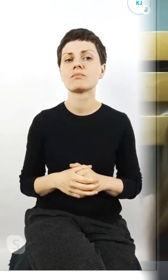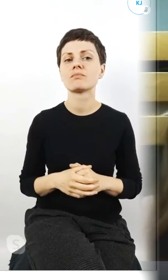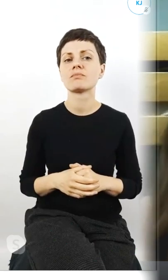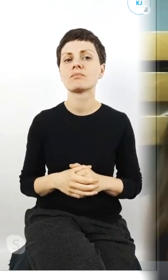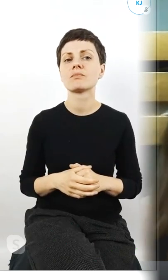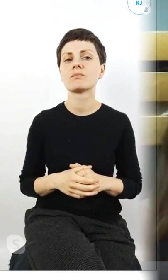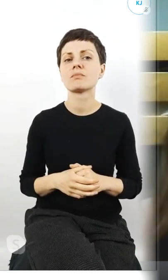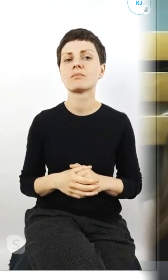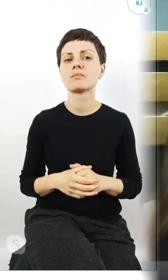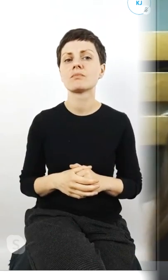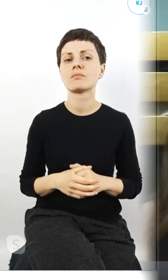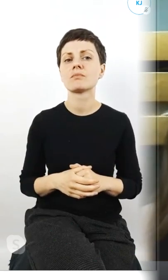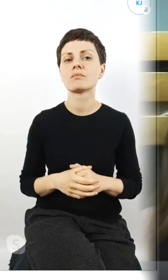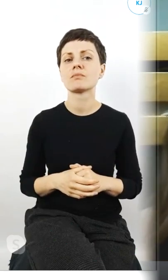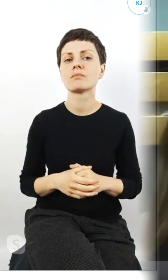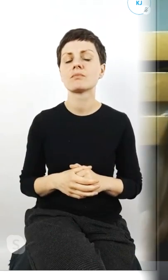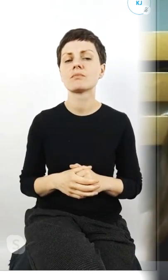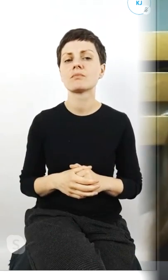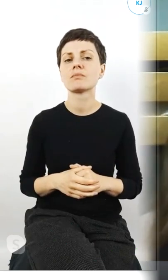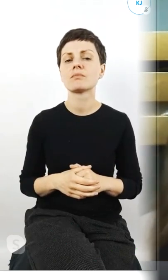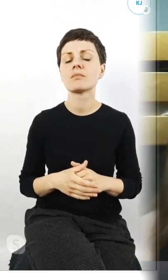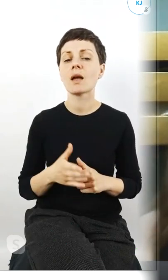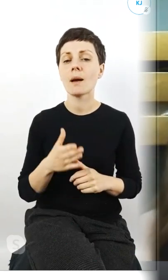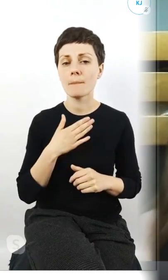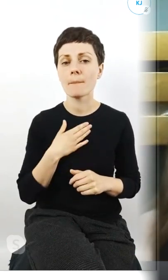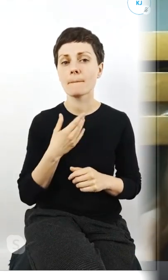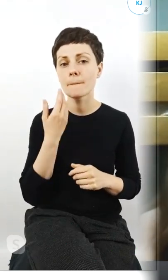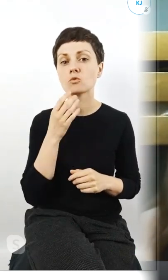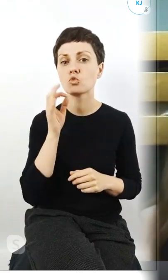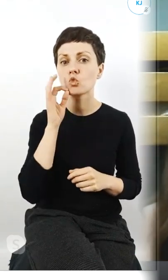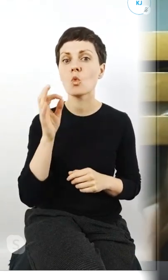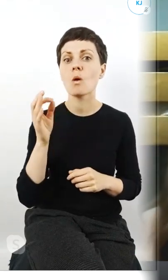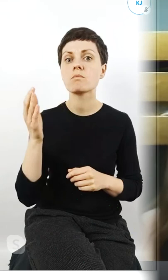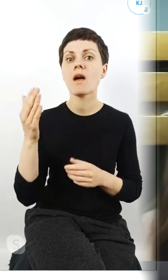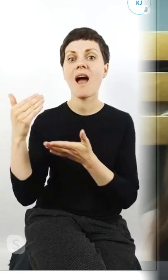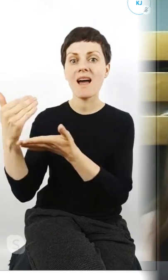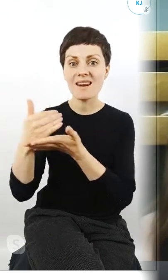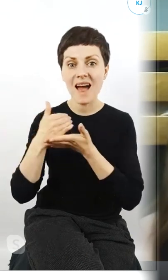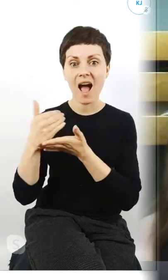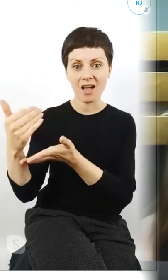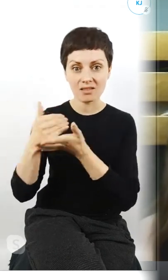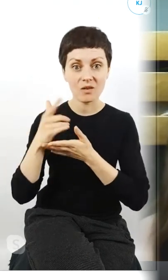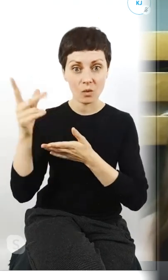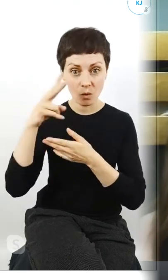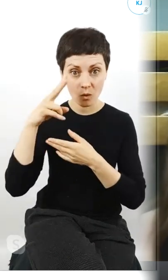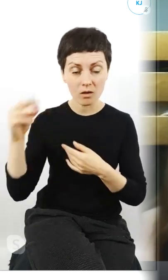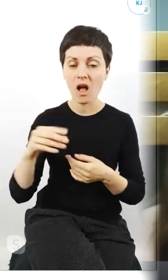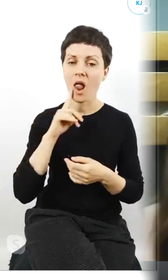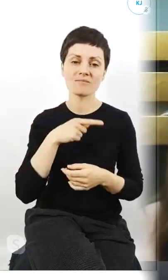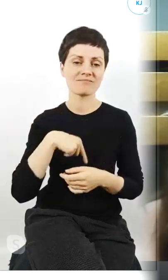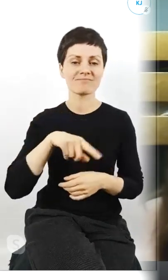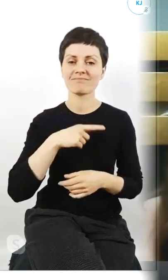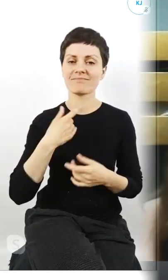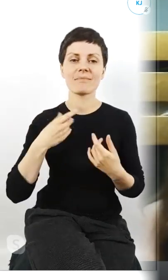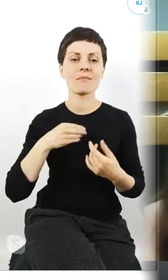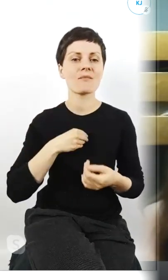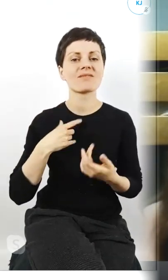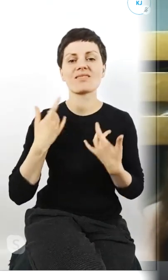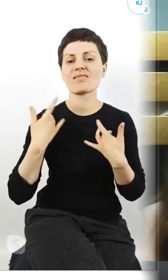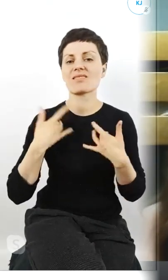dobre rady płynące z Unii tylko my ich nie chcemy wykorzystywać i to jest już po prostu ten czas